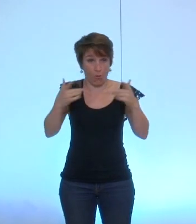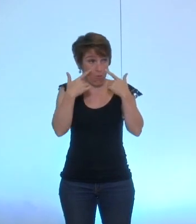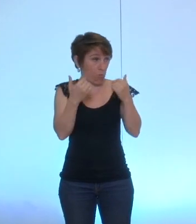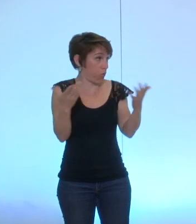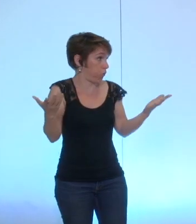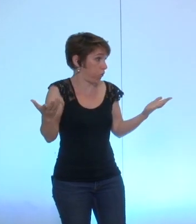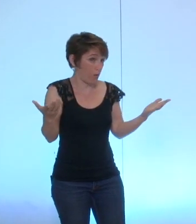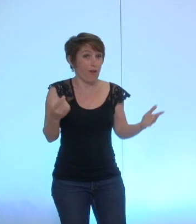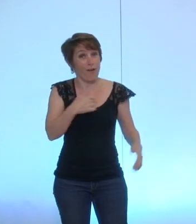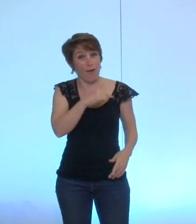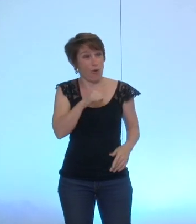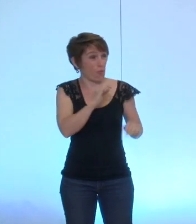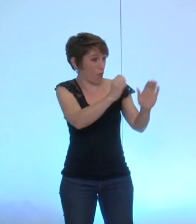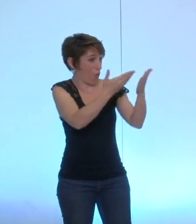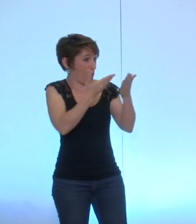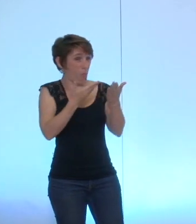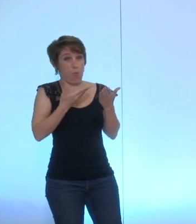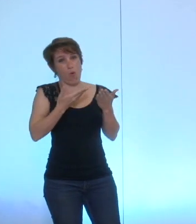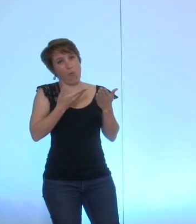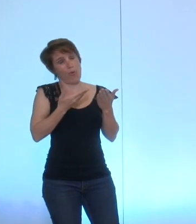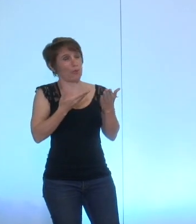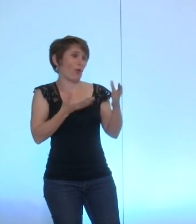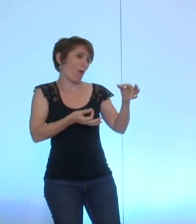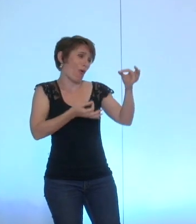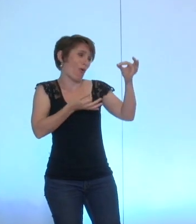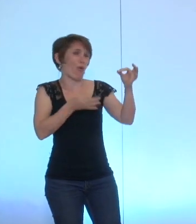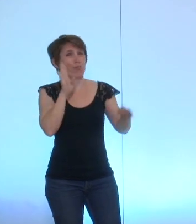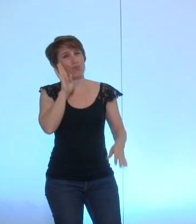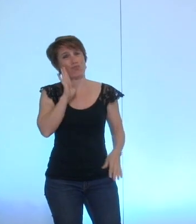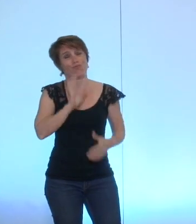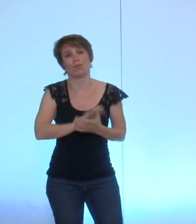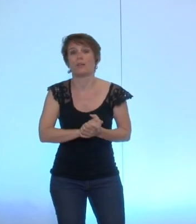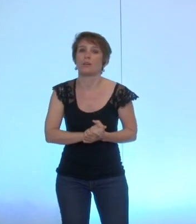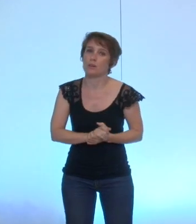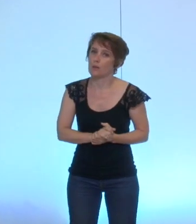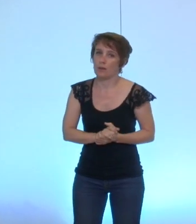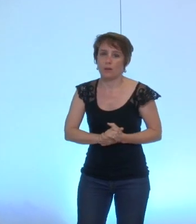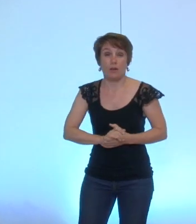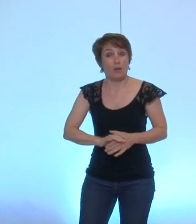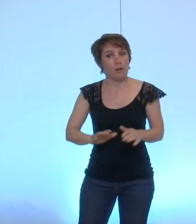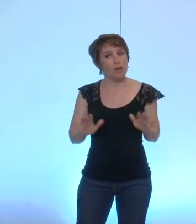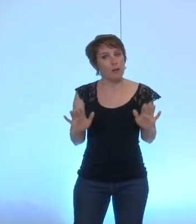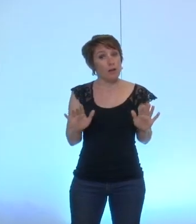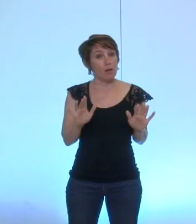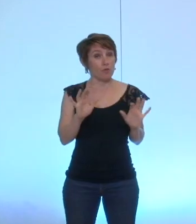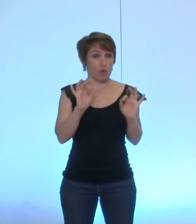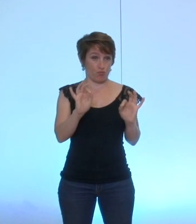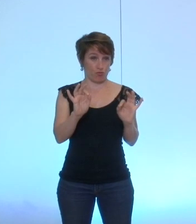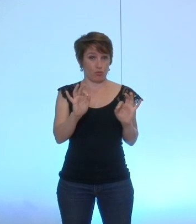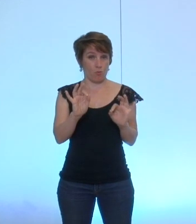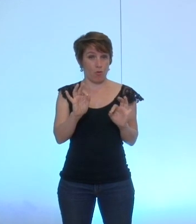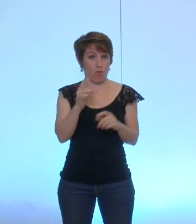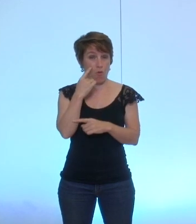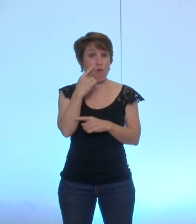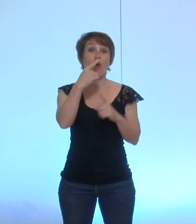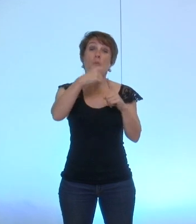état d'esprit nous recevons votre proposition. Quand on voit que, justement, d'ailleurs, le compte